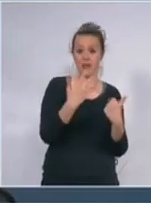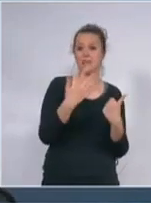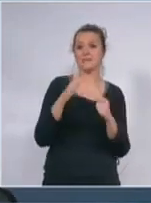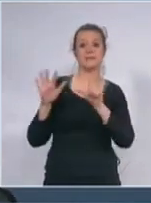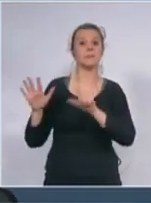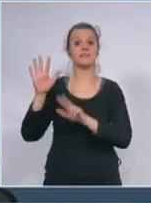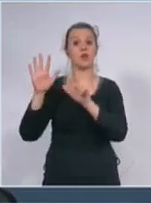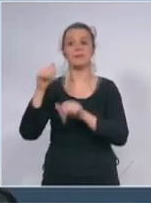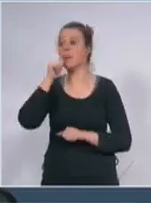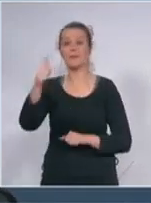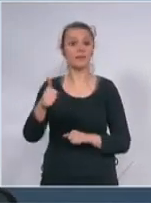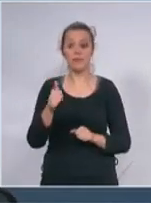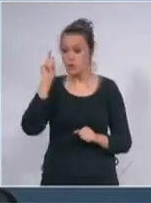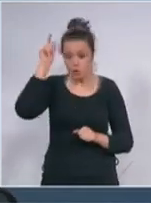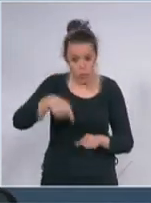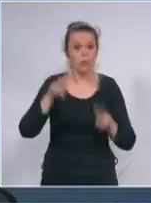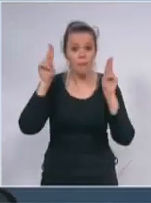bukvalno sutra